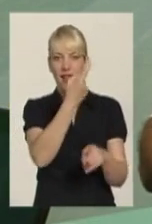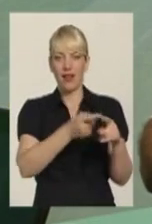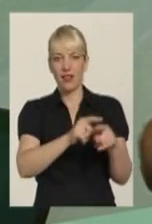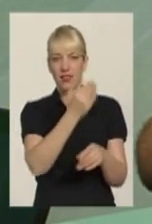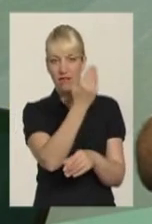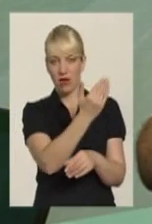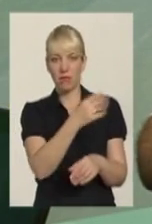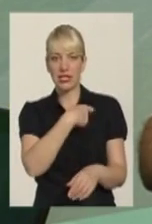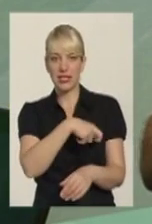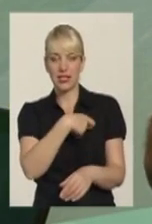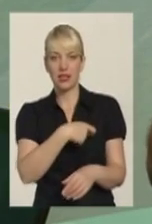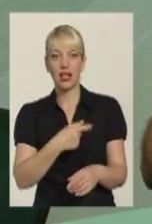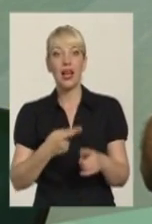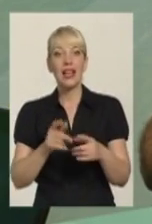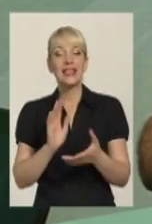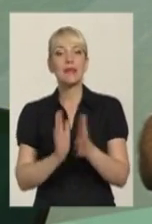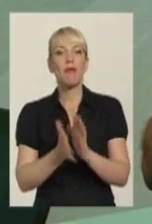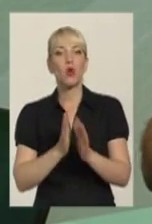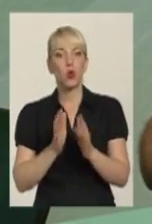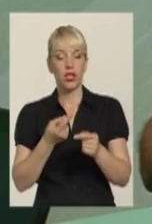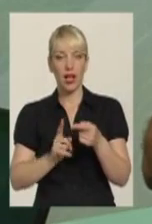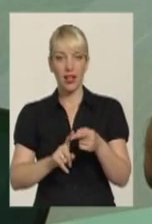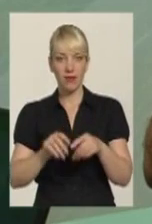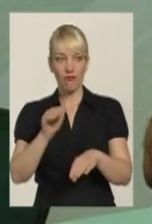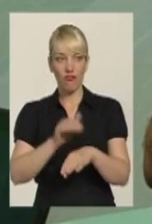цим фактом, вони розжигають